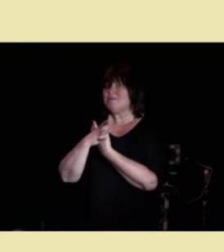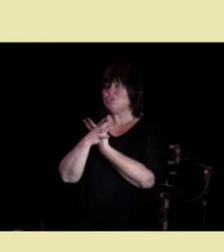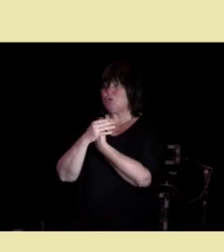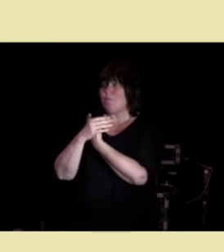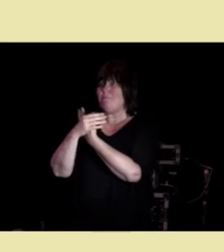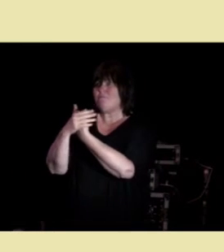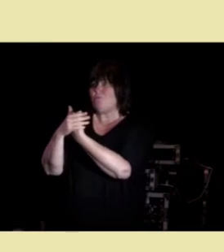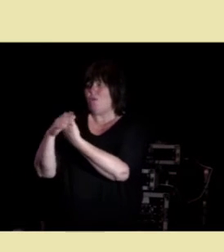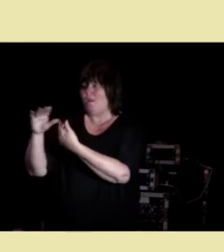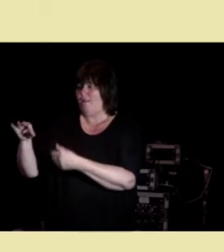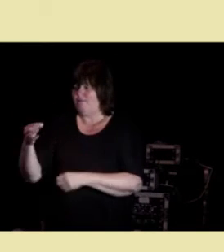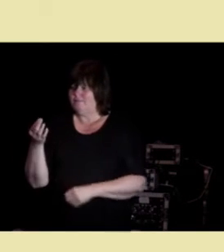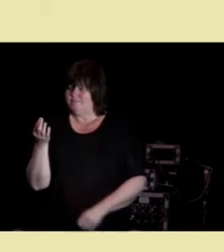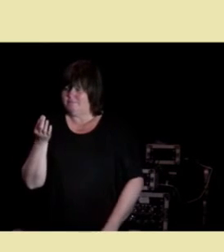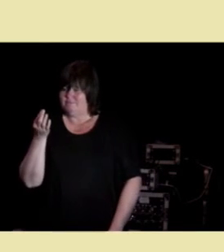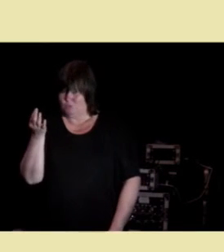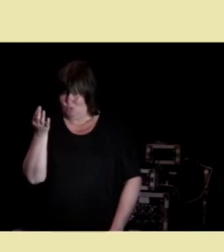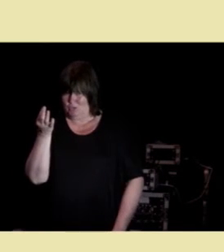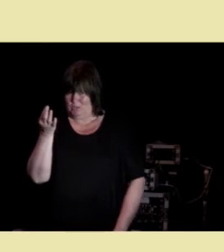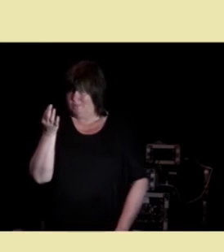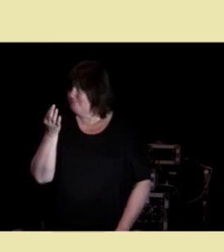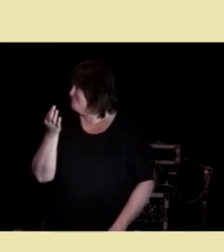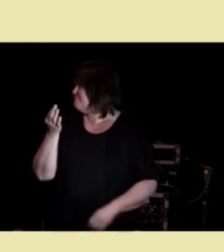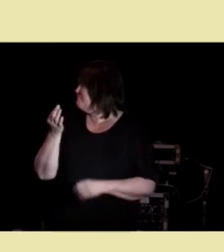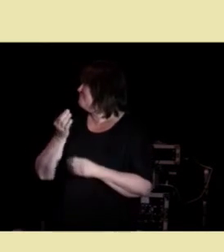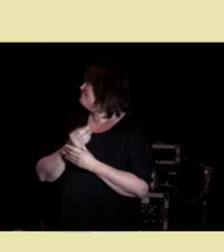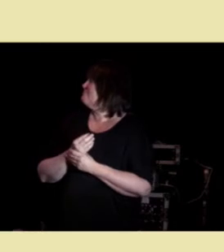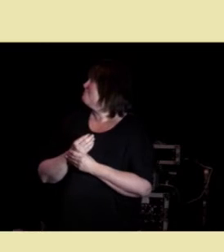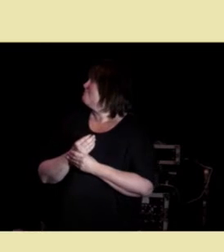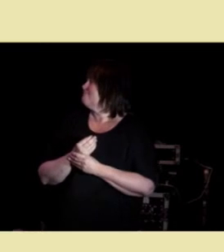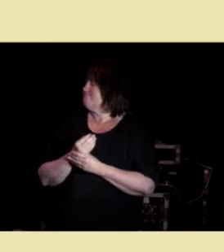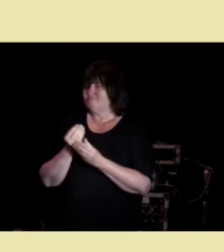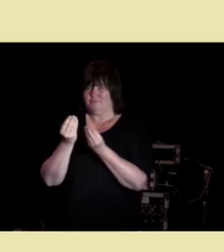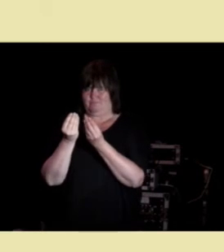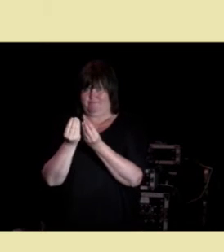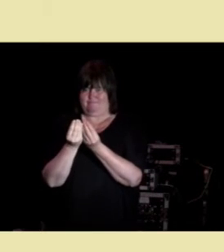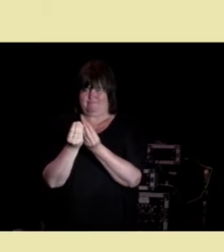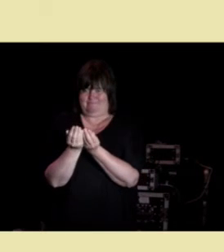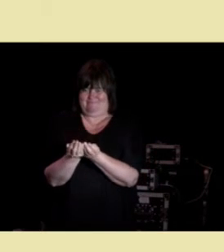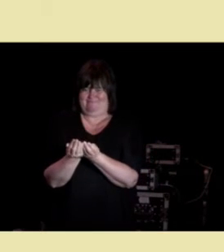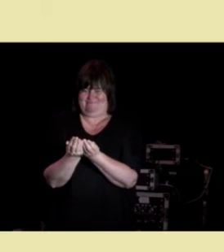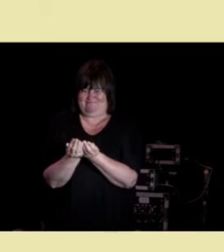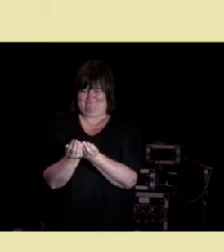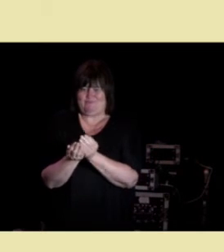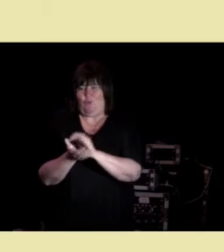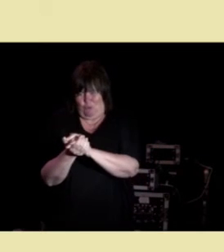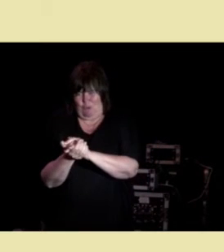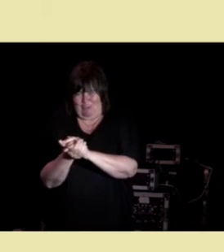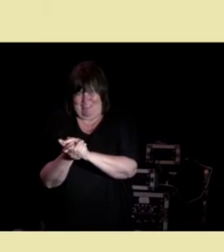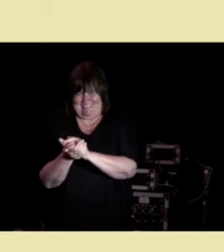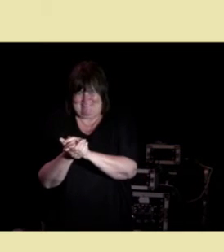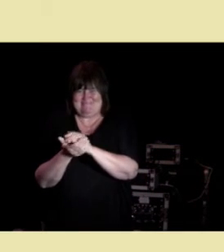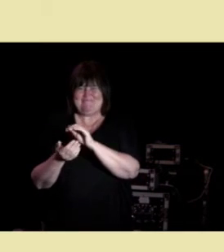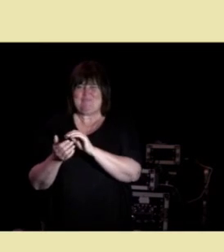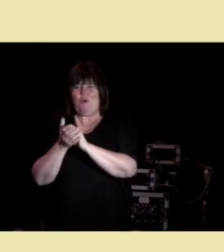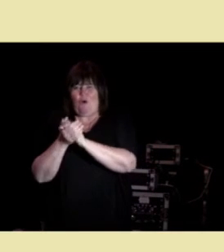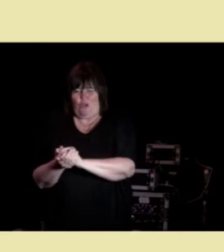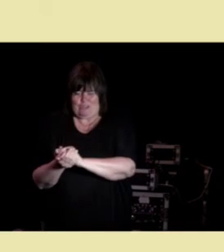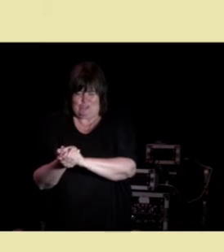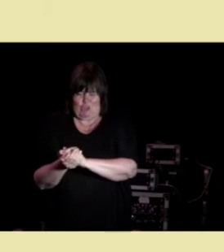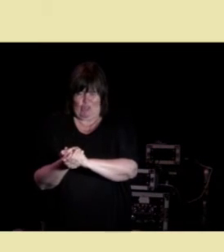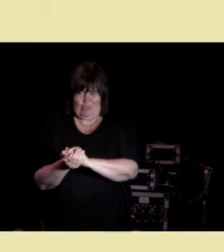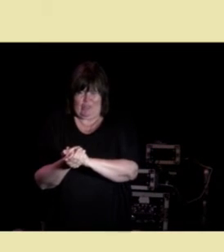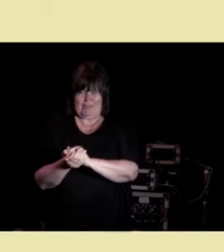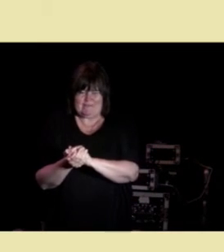og så holdt hun den i hendene sine sånn. Og så hadde hun tenkt at hun skulle spørre han mannen,